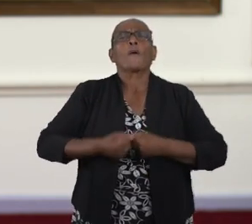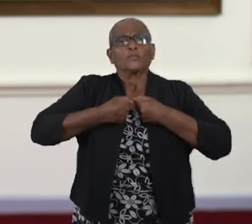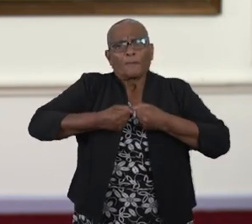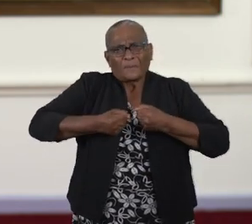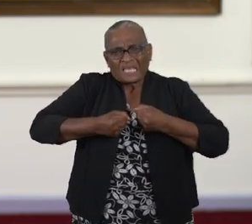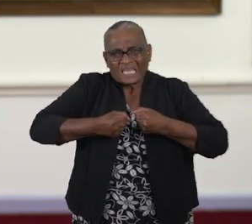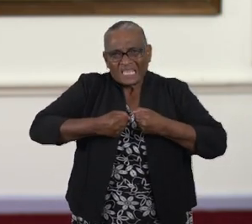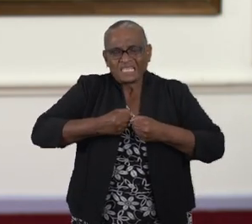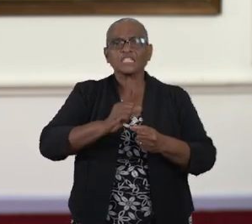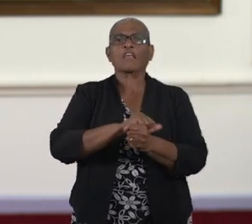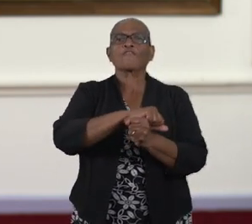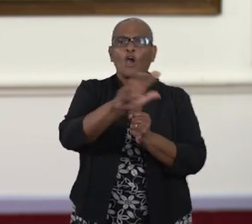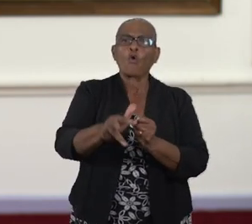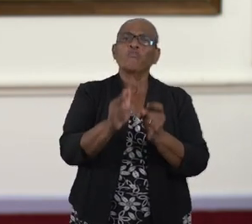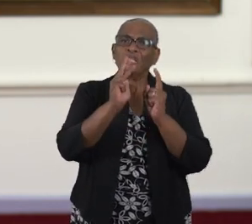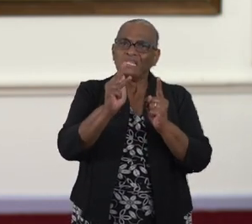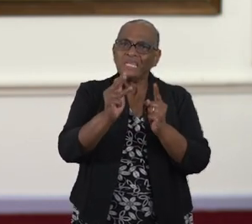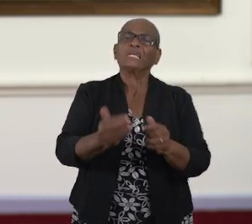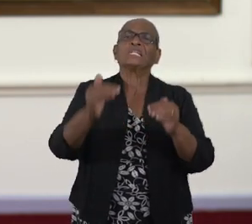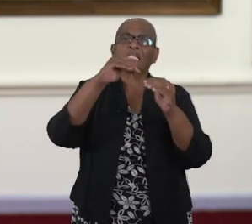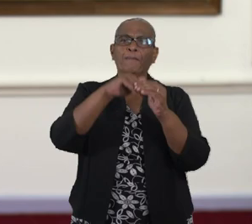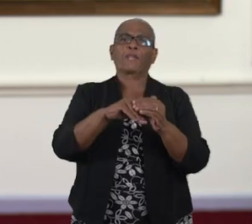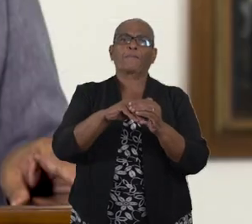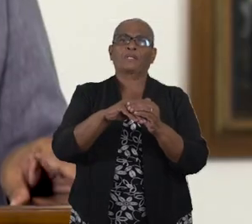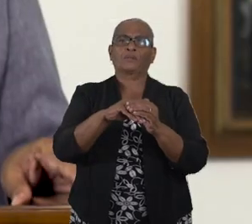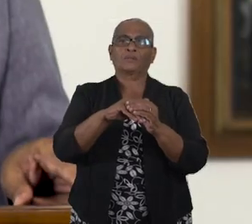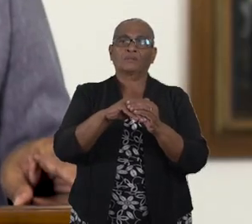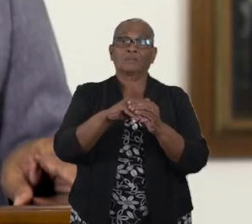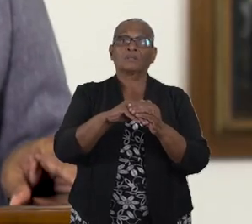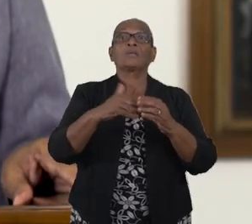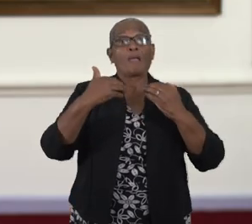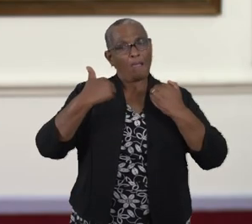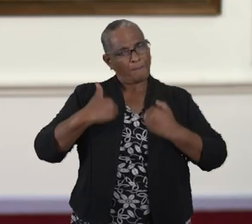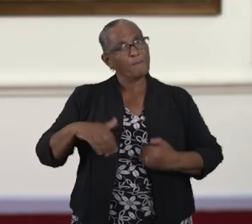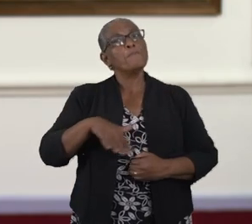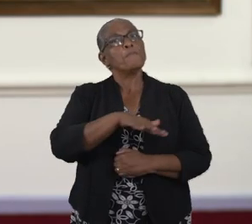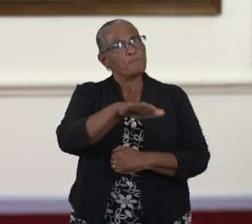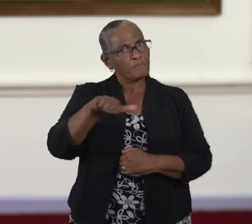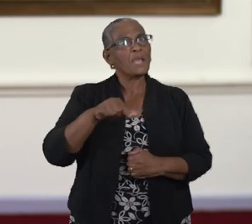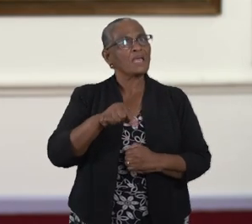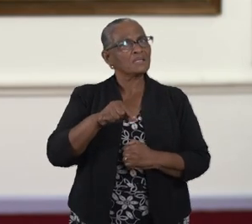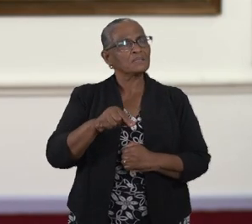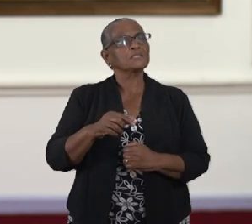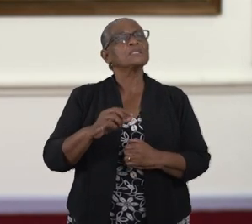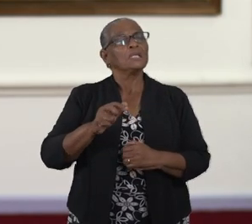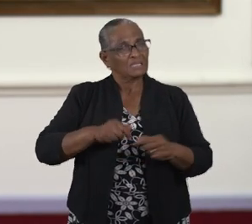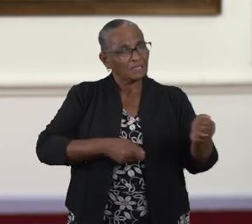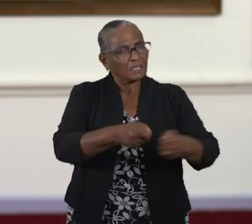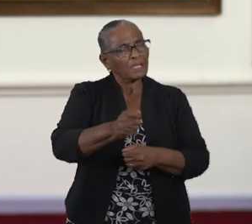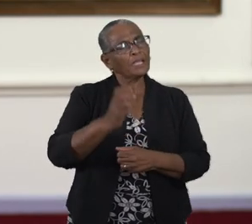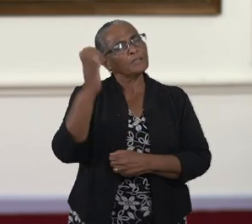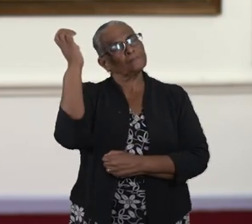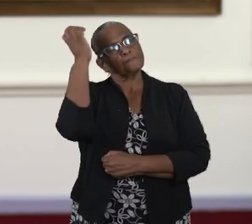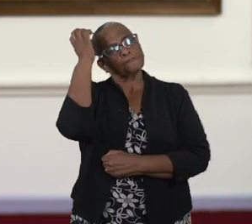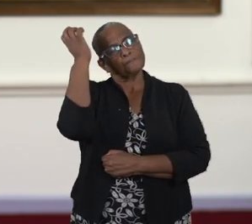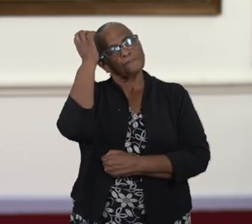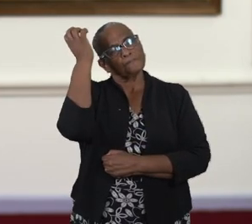van COVID-19 worden geïmplementeerd. Landgenoten, de regering is zeer bezorgd.